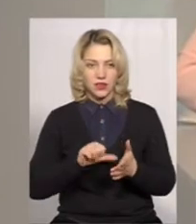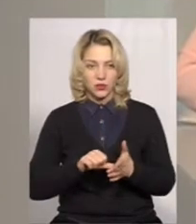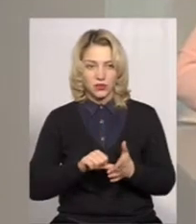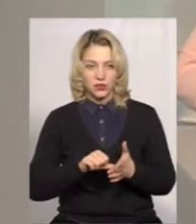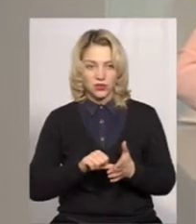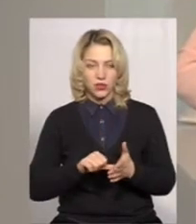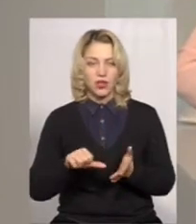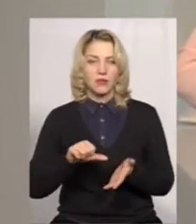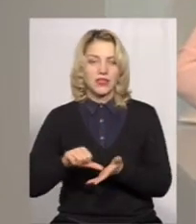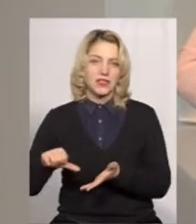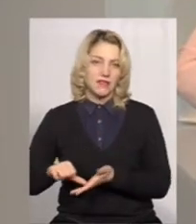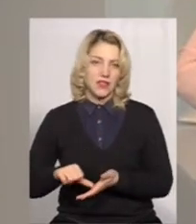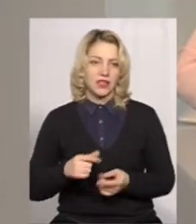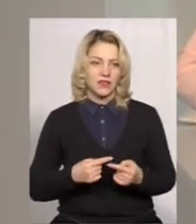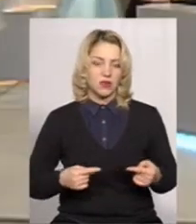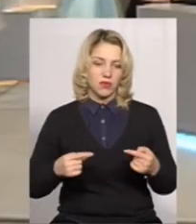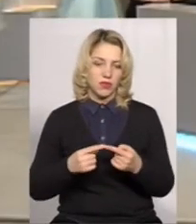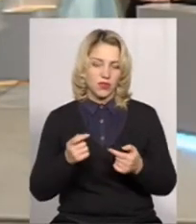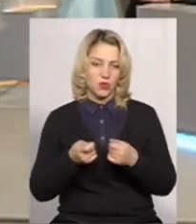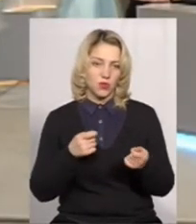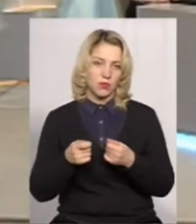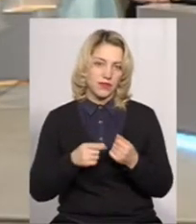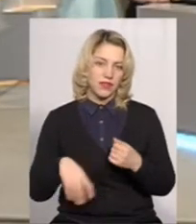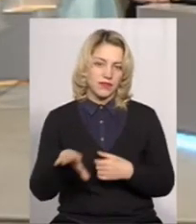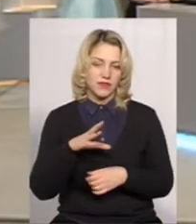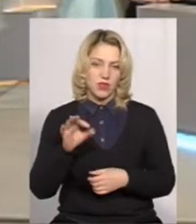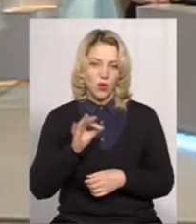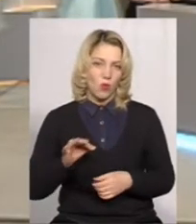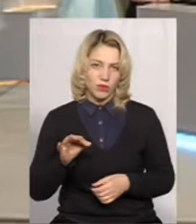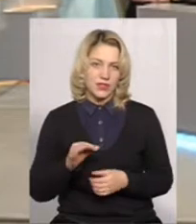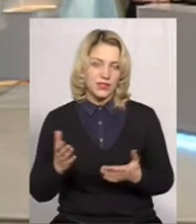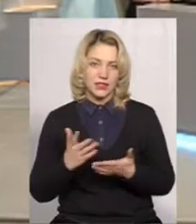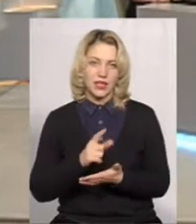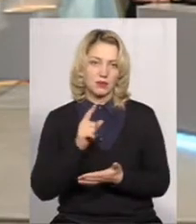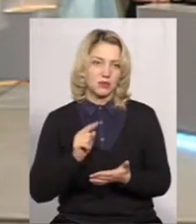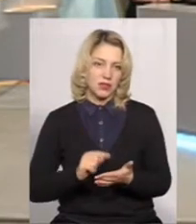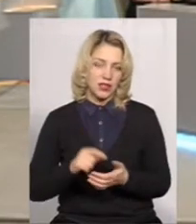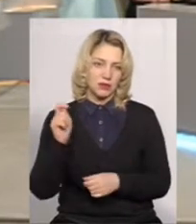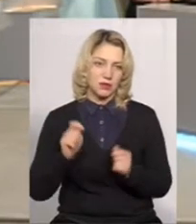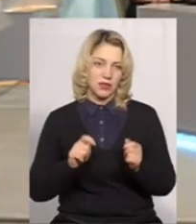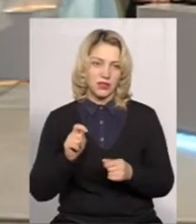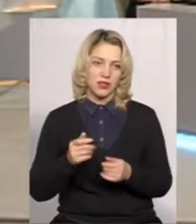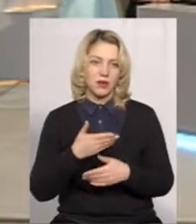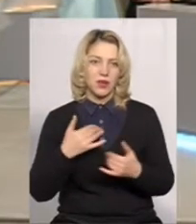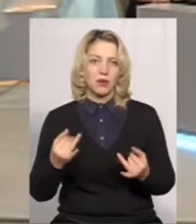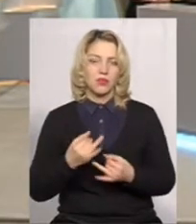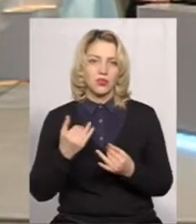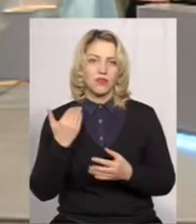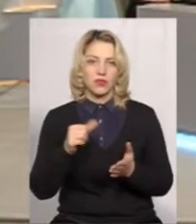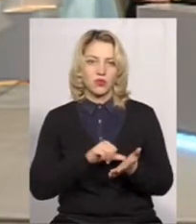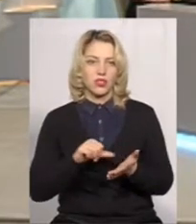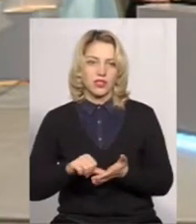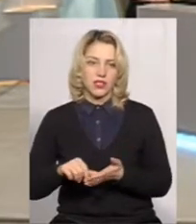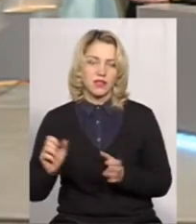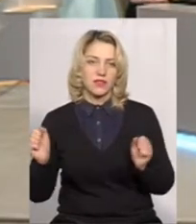представників відповідних управлінь з усієї області. З якими питаннями приїхали? Ми поцікавилися в учасників